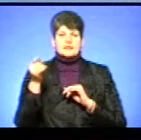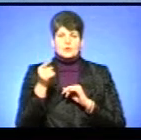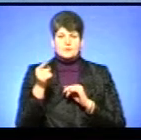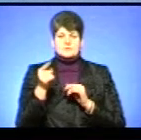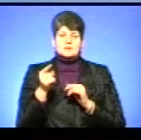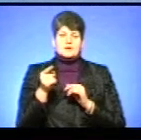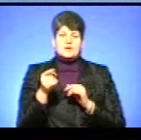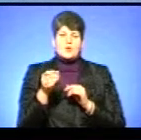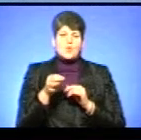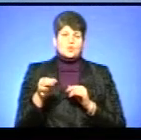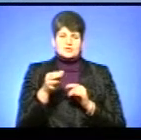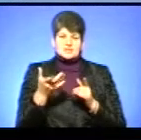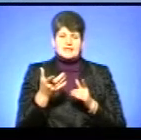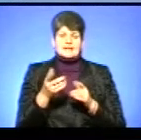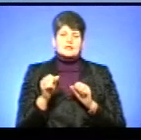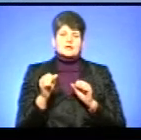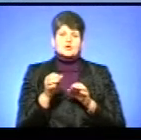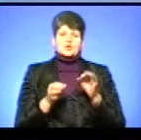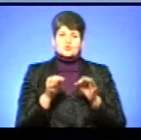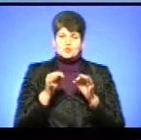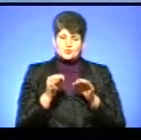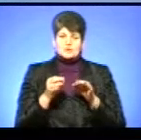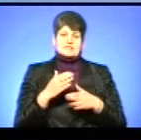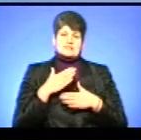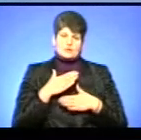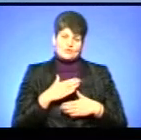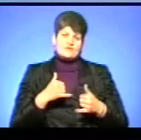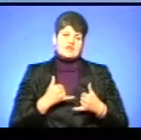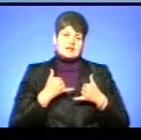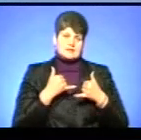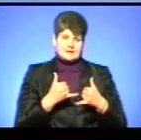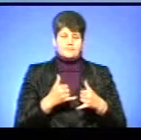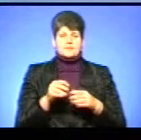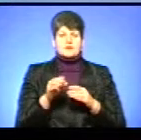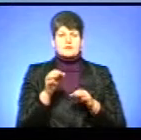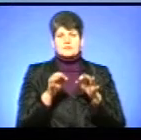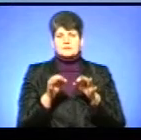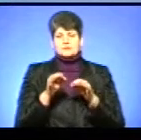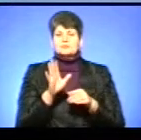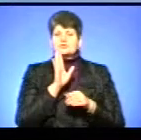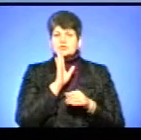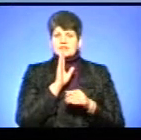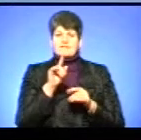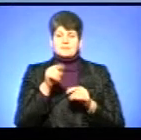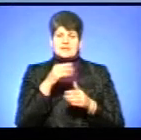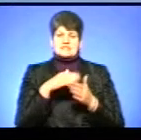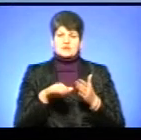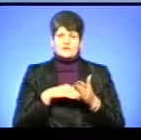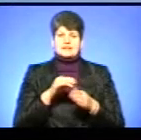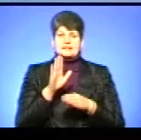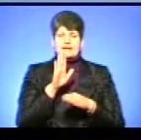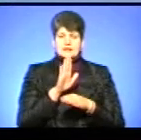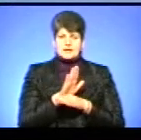окружний адміністративний суд задовільнив позов жінки, яка вимагала скасувати наказ міського управління освіти про